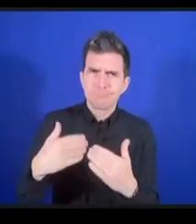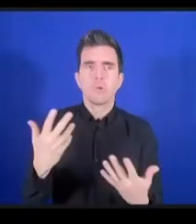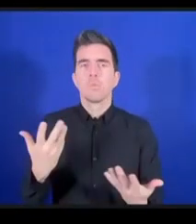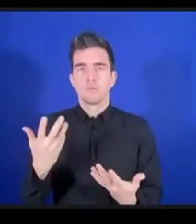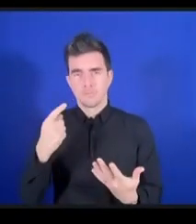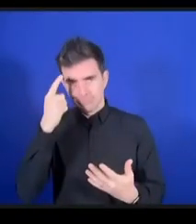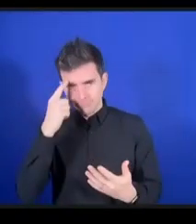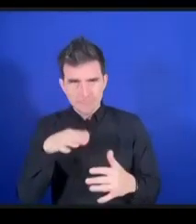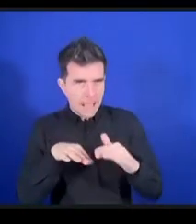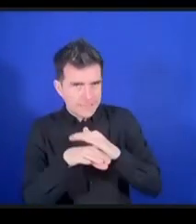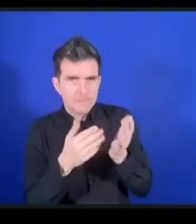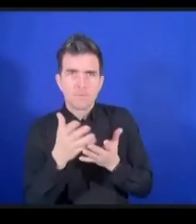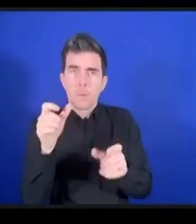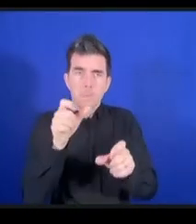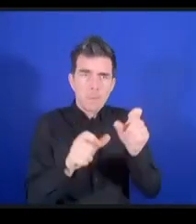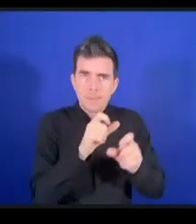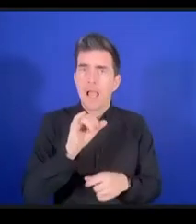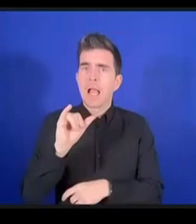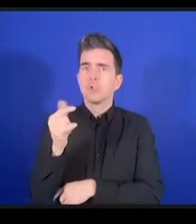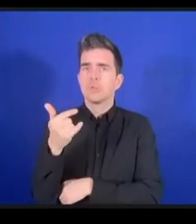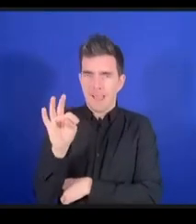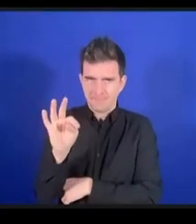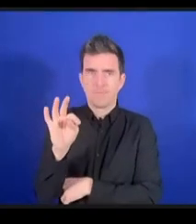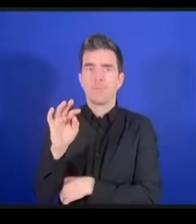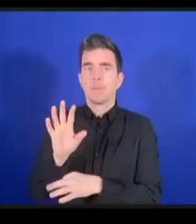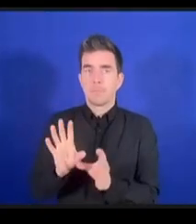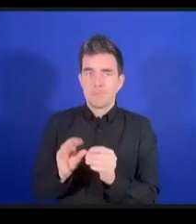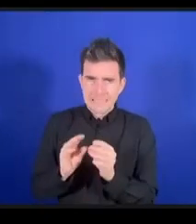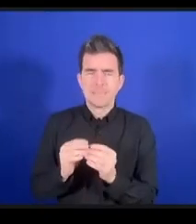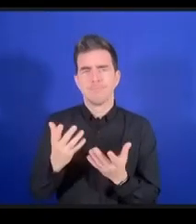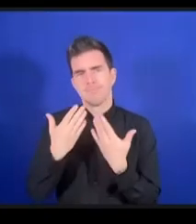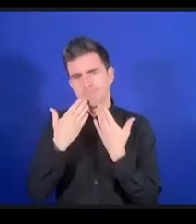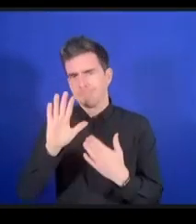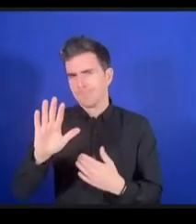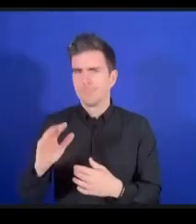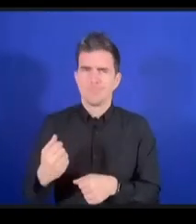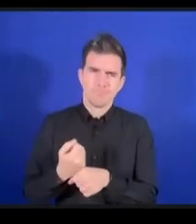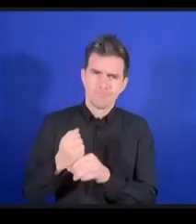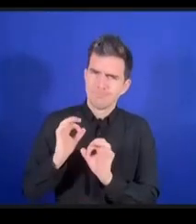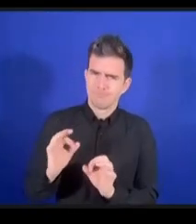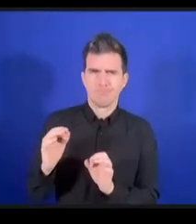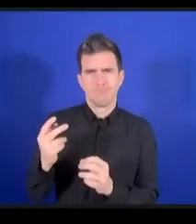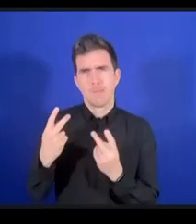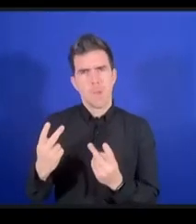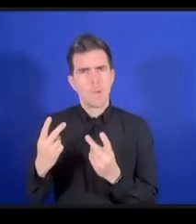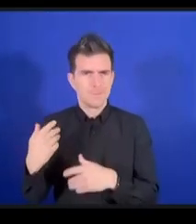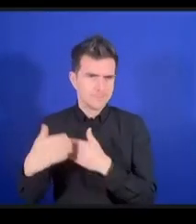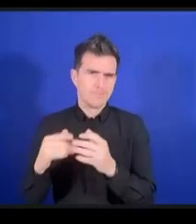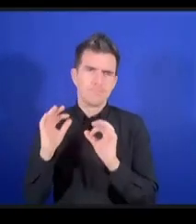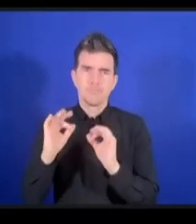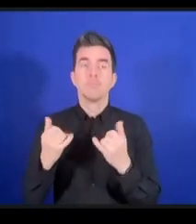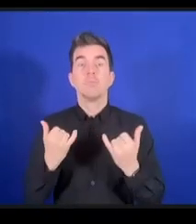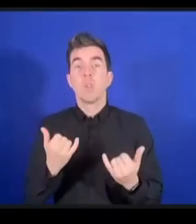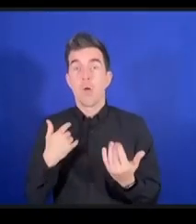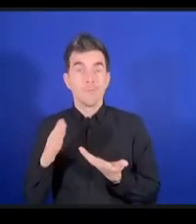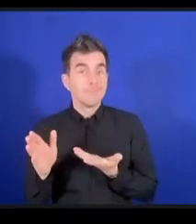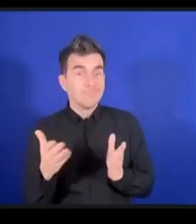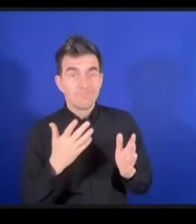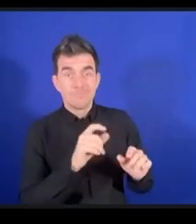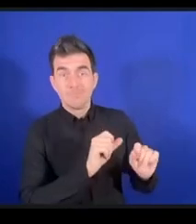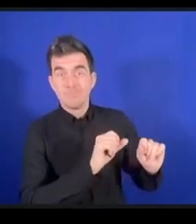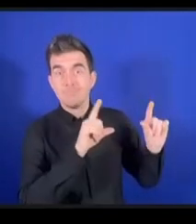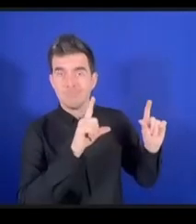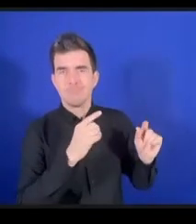réunions annuelles du FGI. Merci, c'est grâce à votre travail. Nous passons maintenant à Alejandro Pizanti qui est à Washington,